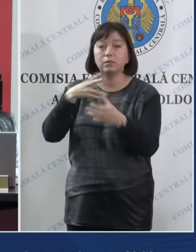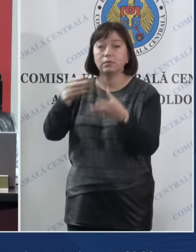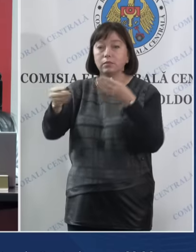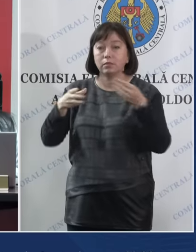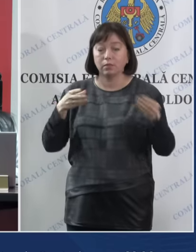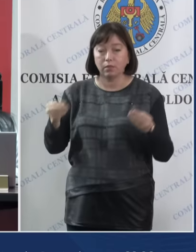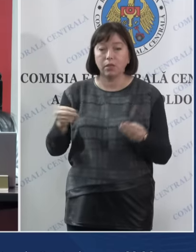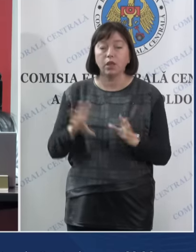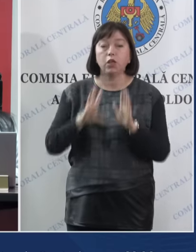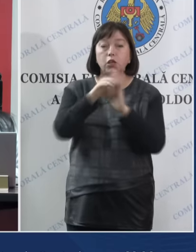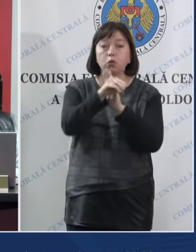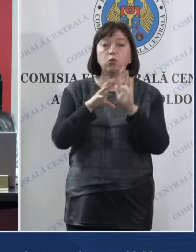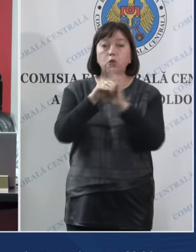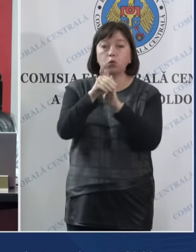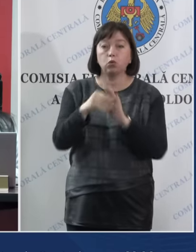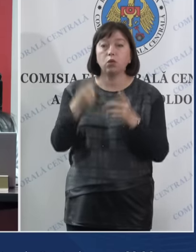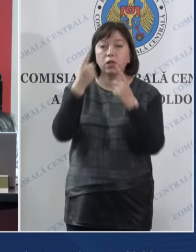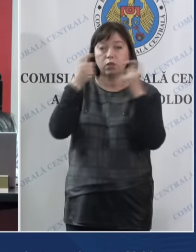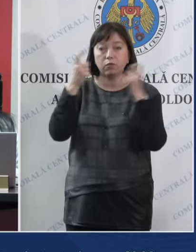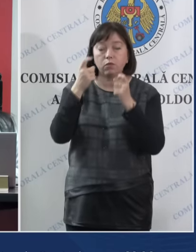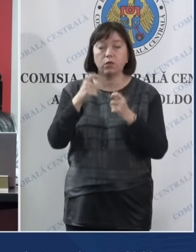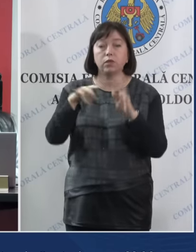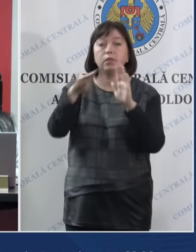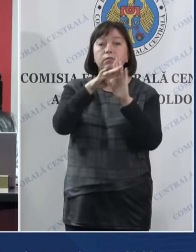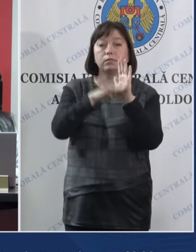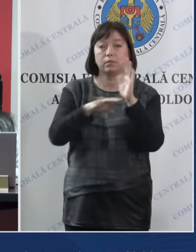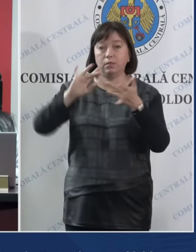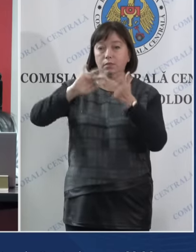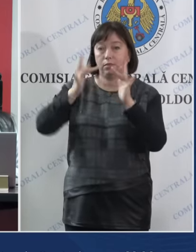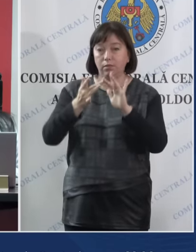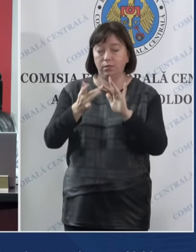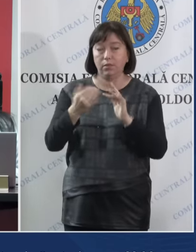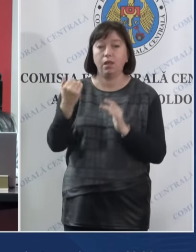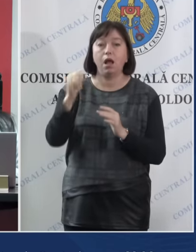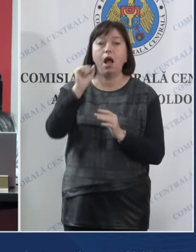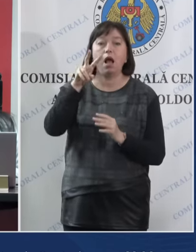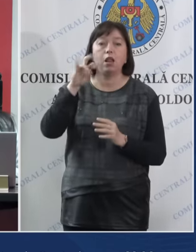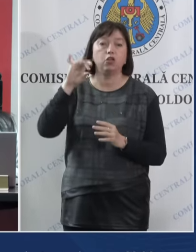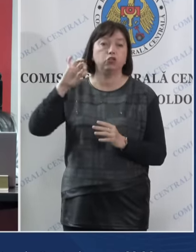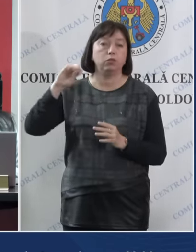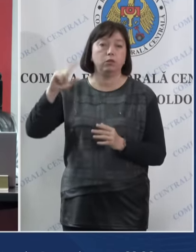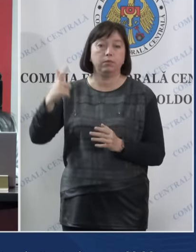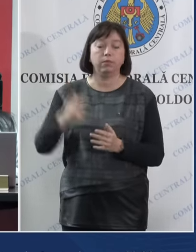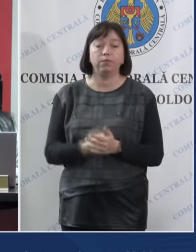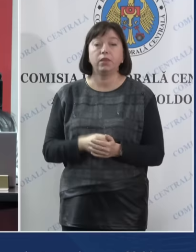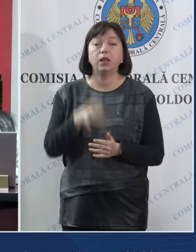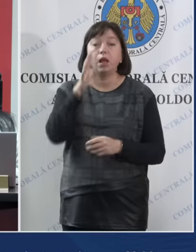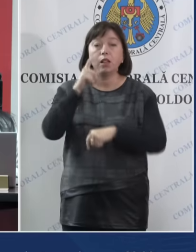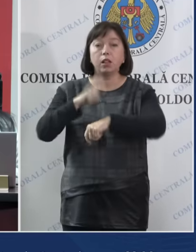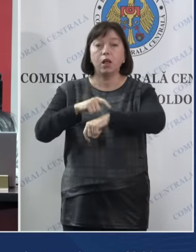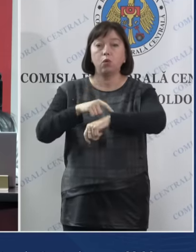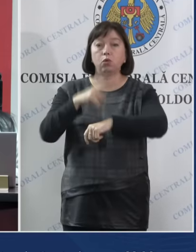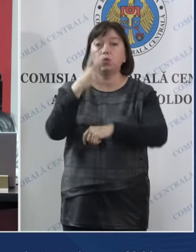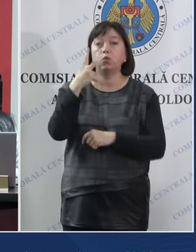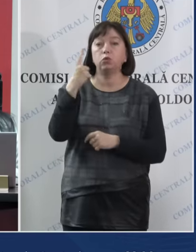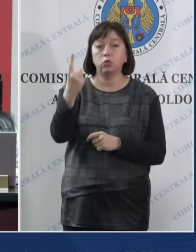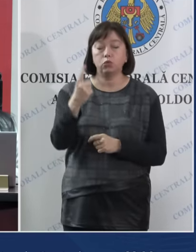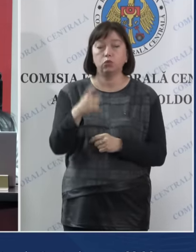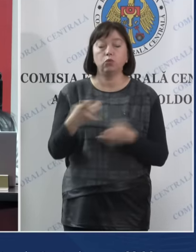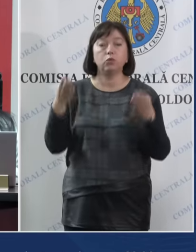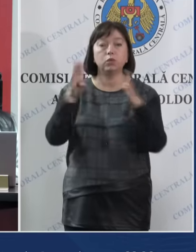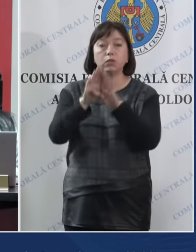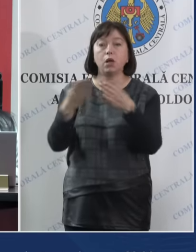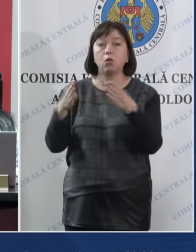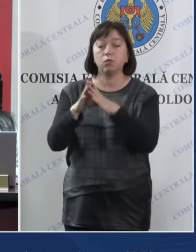introduc datele în sistemul informațional alegeri. La ora 21 s-au